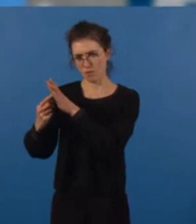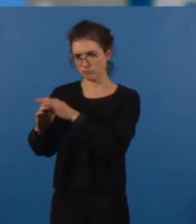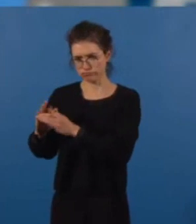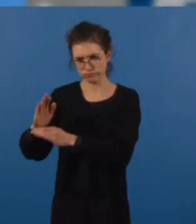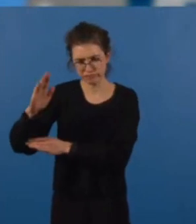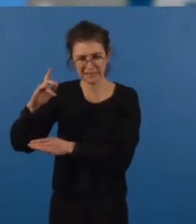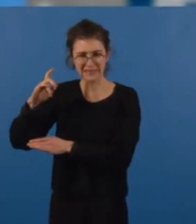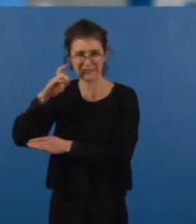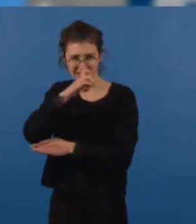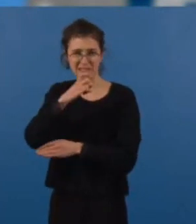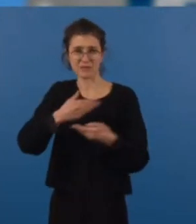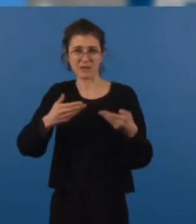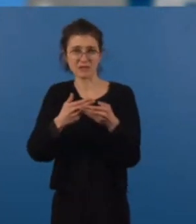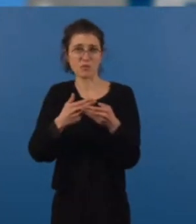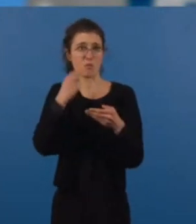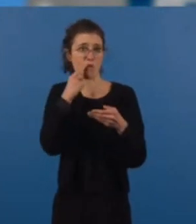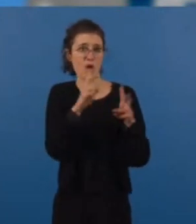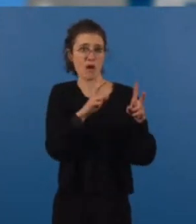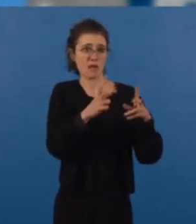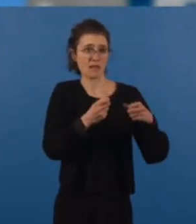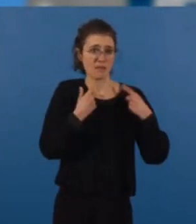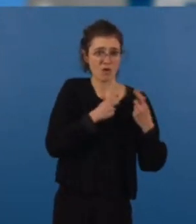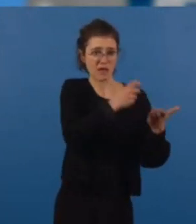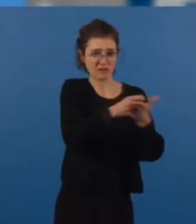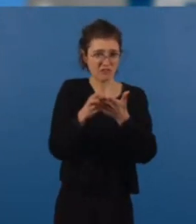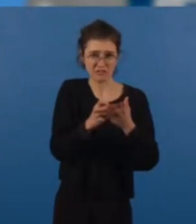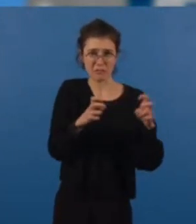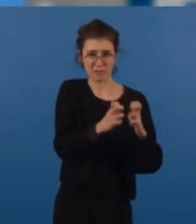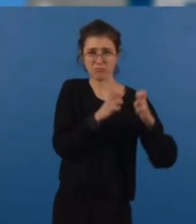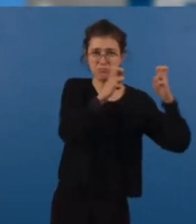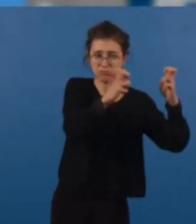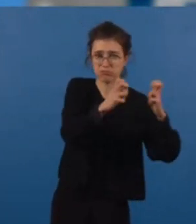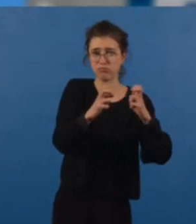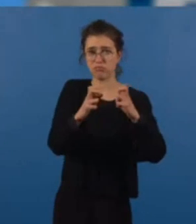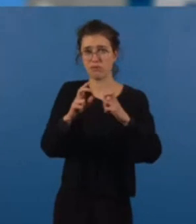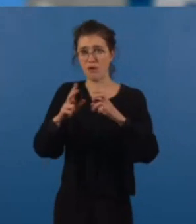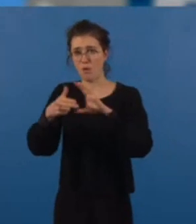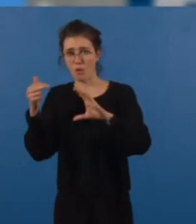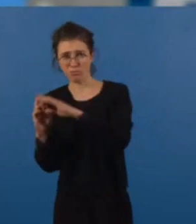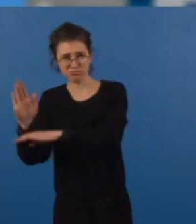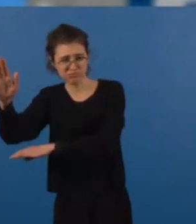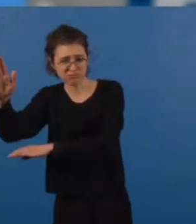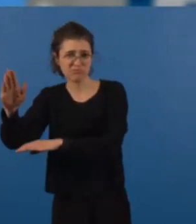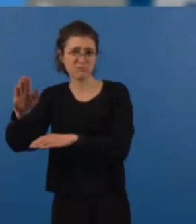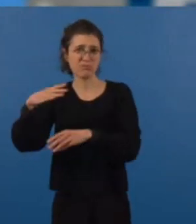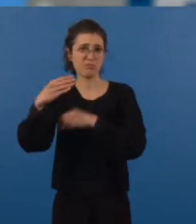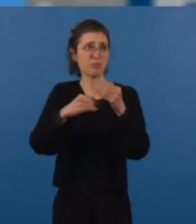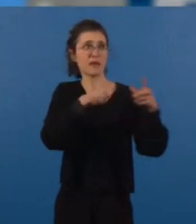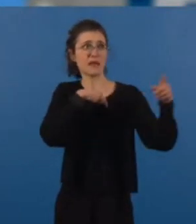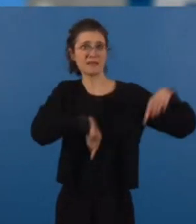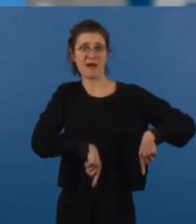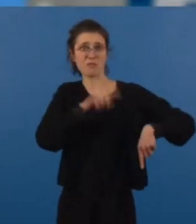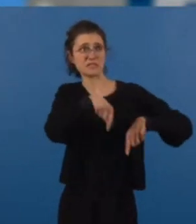inflation, coût du crédit, nouvelles normes et nouveaux prélèvements budgétaires de l'Etat dans les caisses des bailleurs sociaux